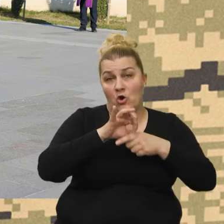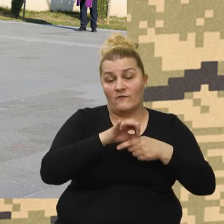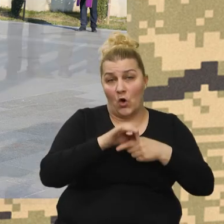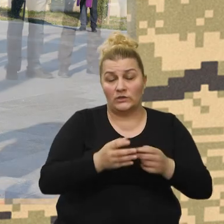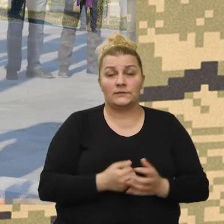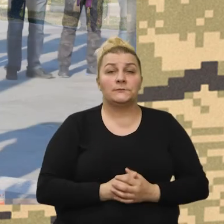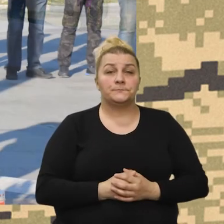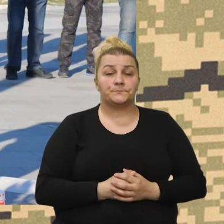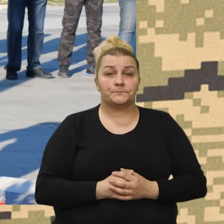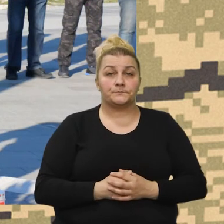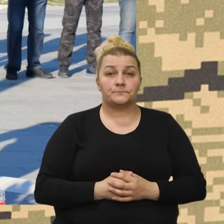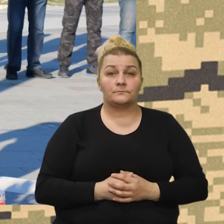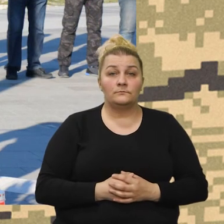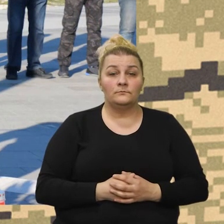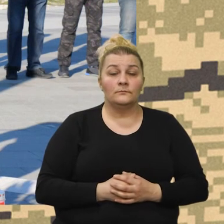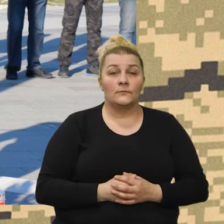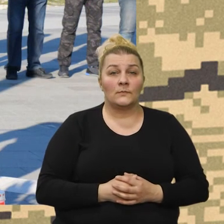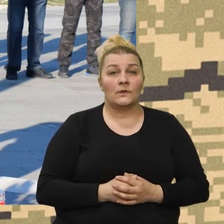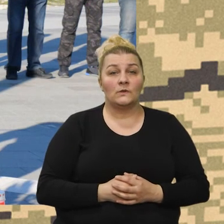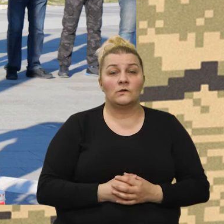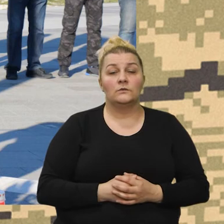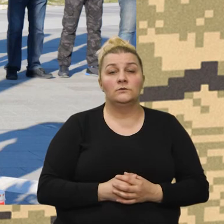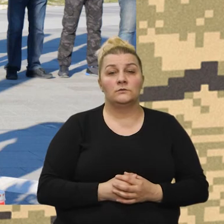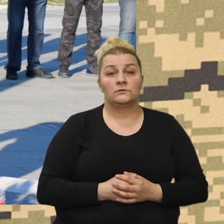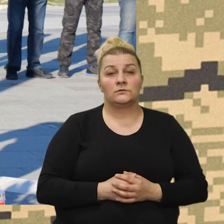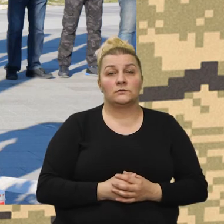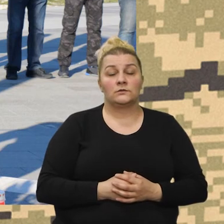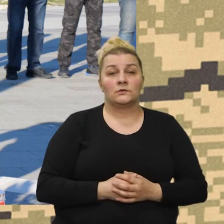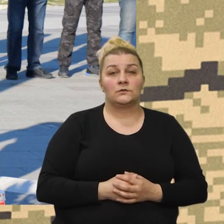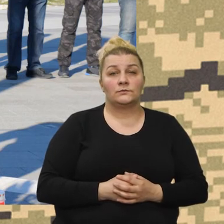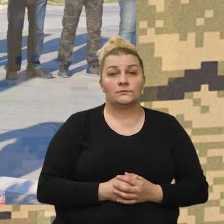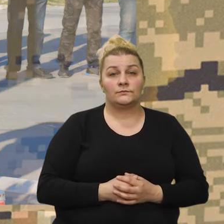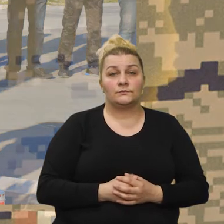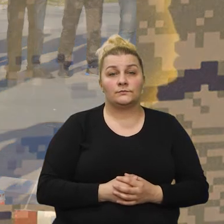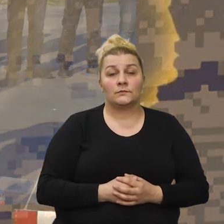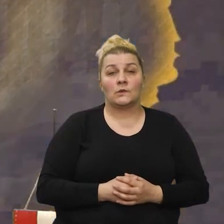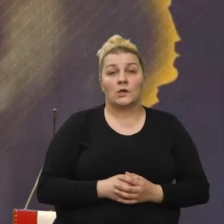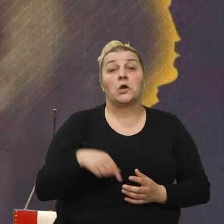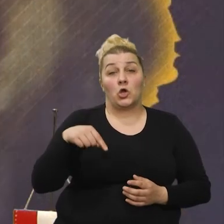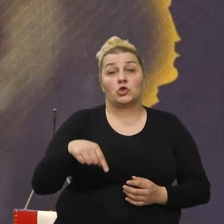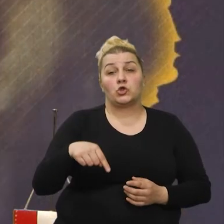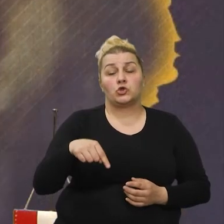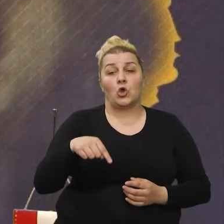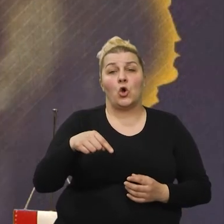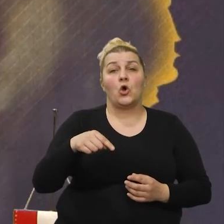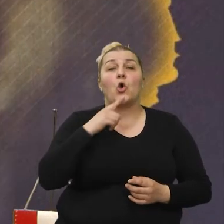-Dalmatinske županije. Tako je, on to sad vodi, moment trenutno je. Ali je to, to je ovaj, rotirajuće,